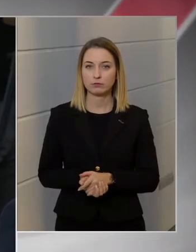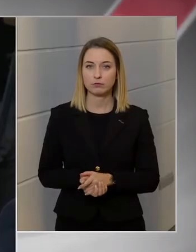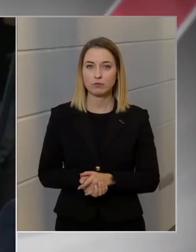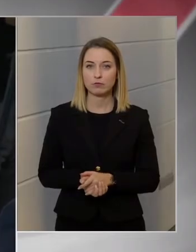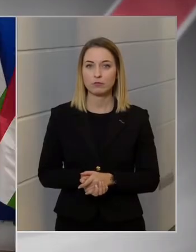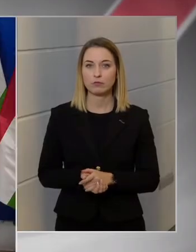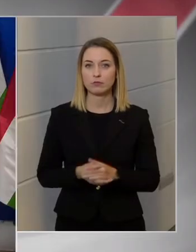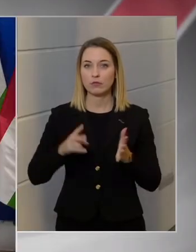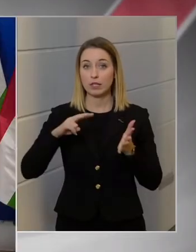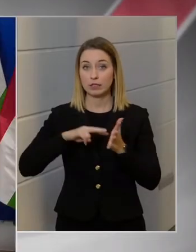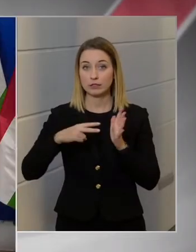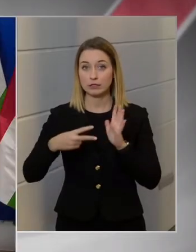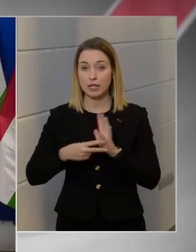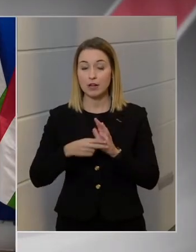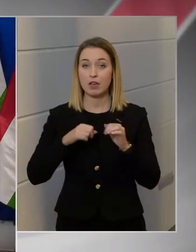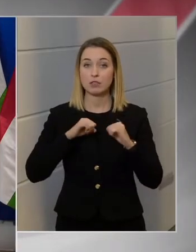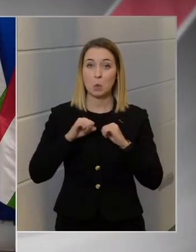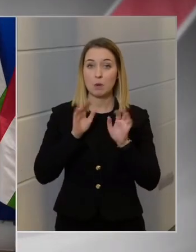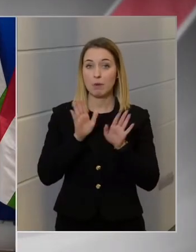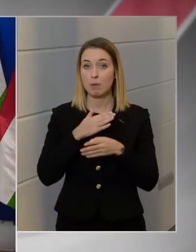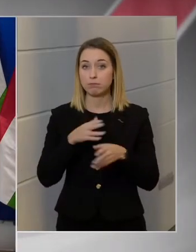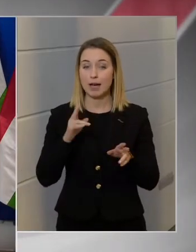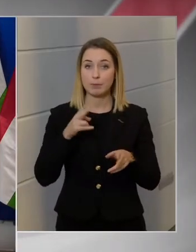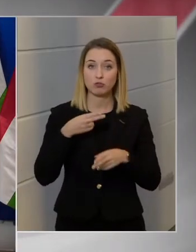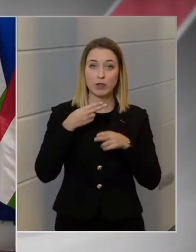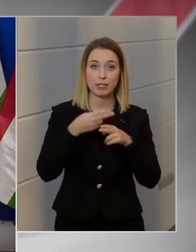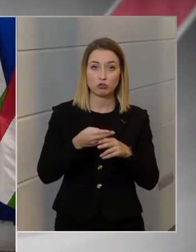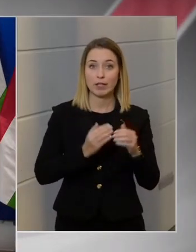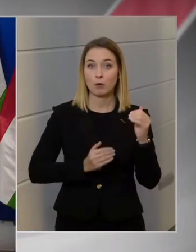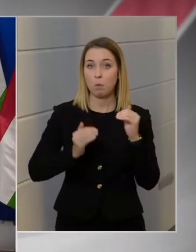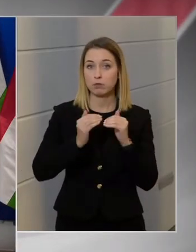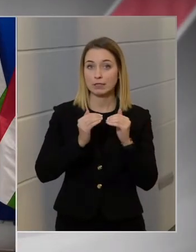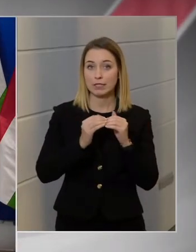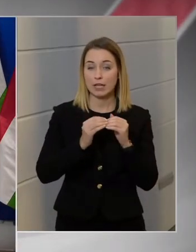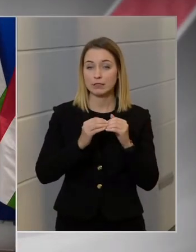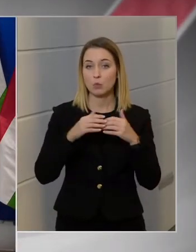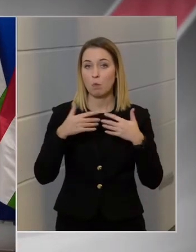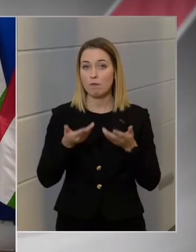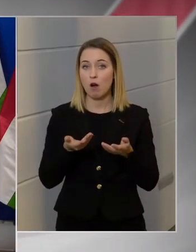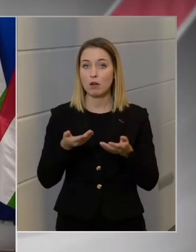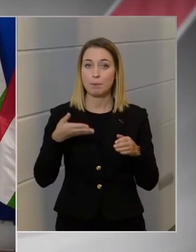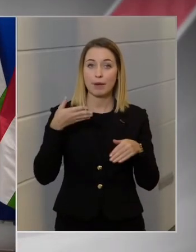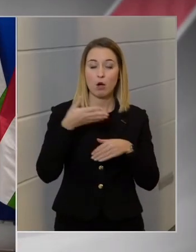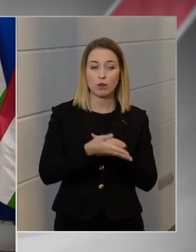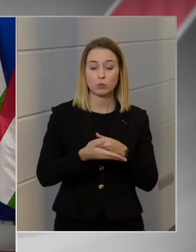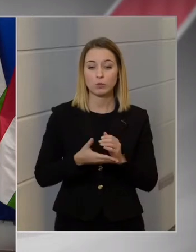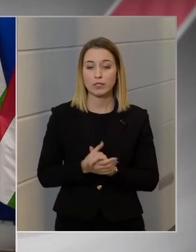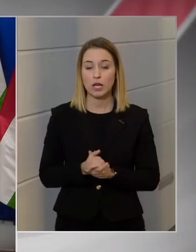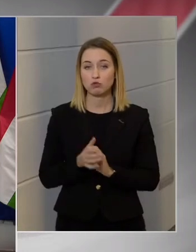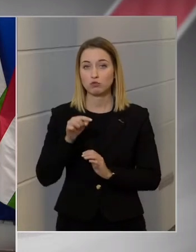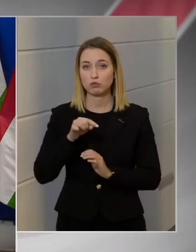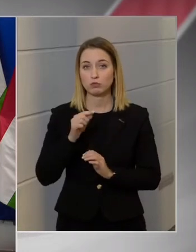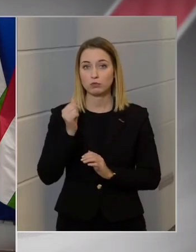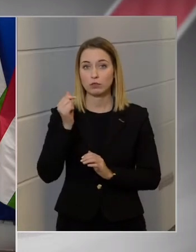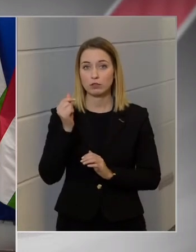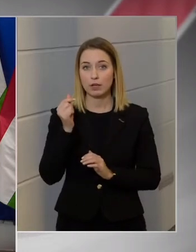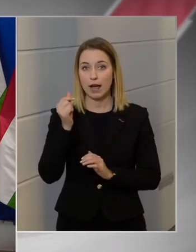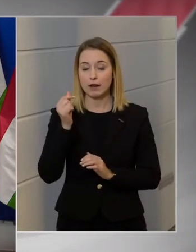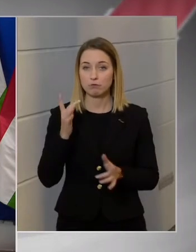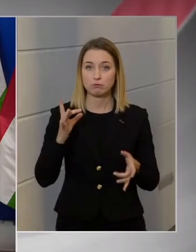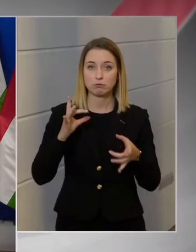Terveze a kormány esetleg bármilyen segítséget, kompenzációt, vagy netán beavatkozást az áral